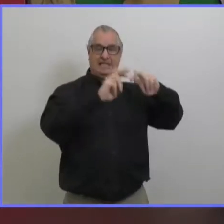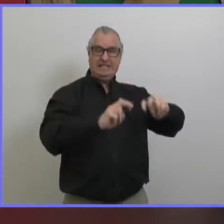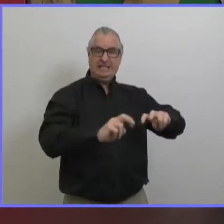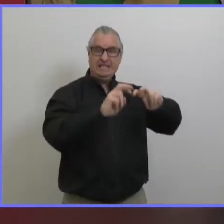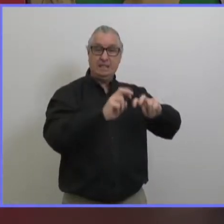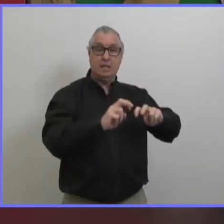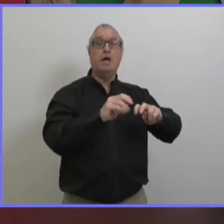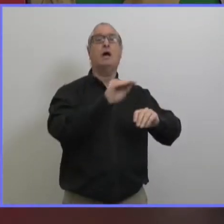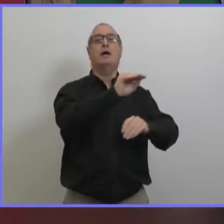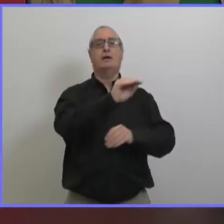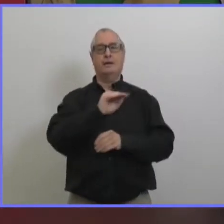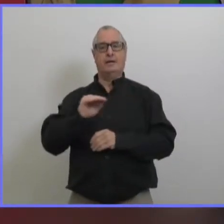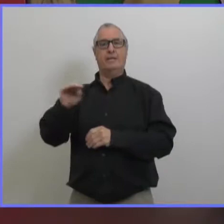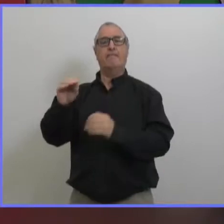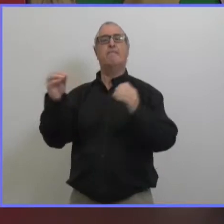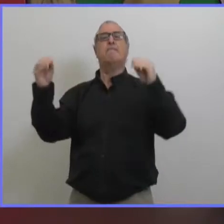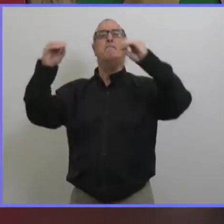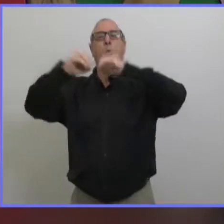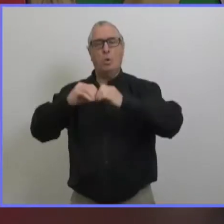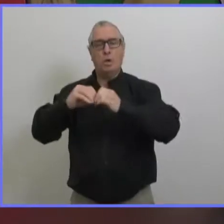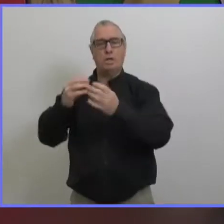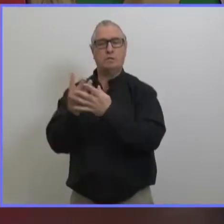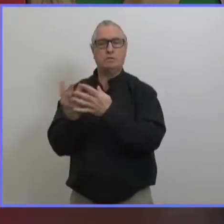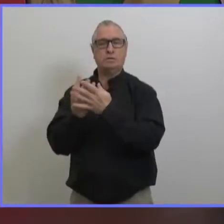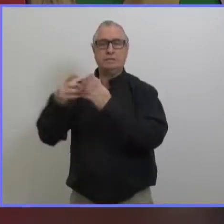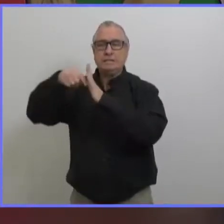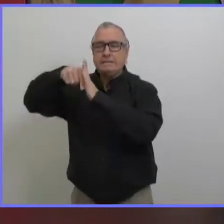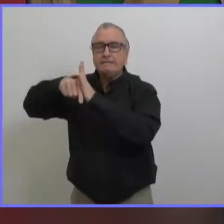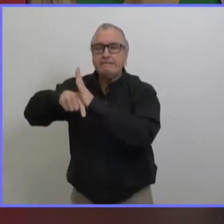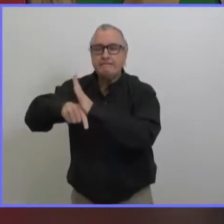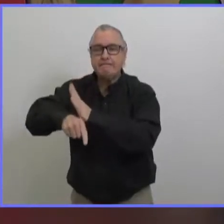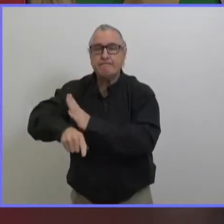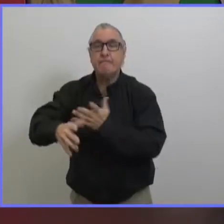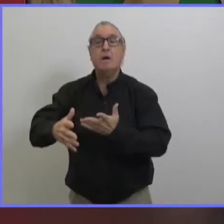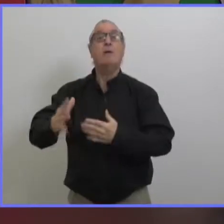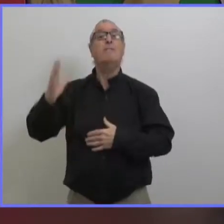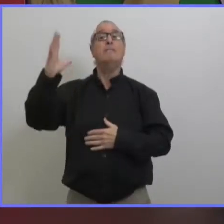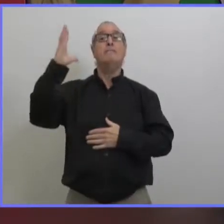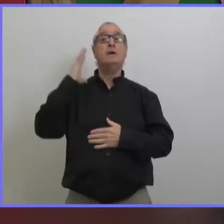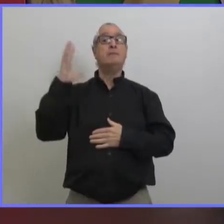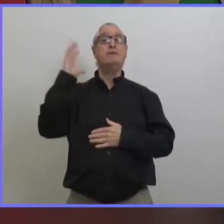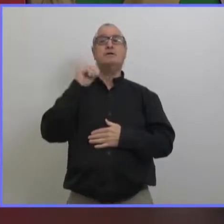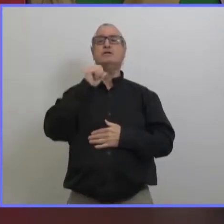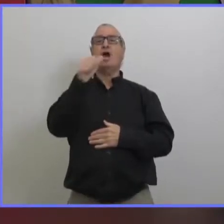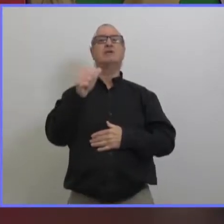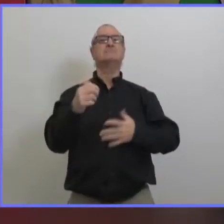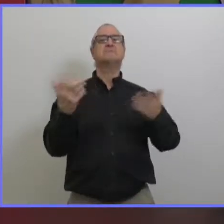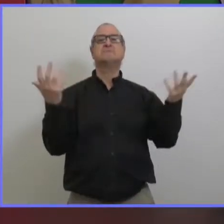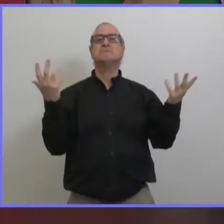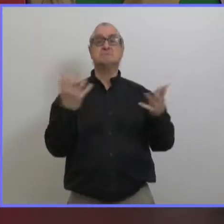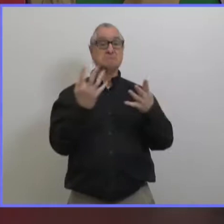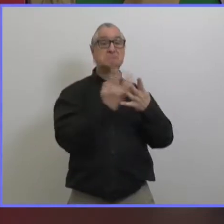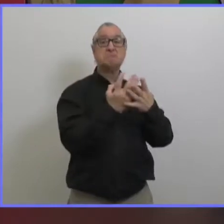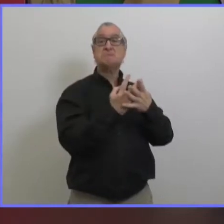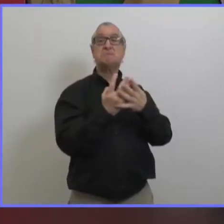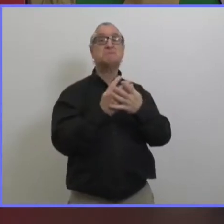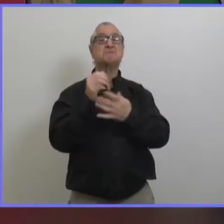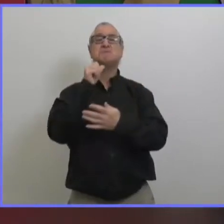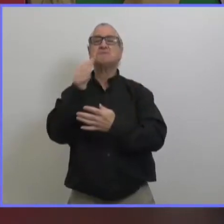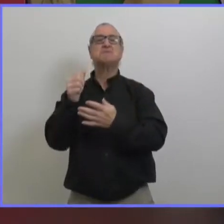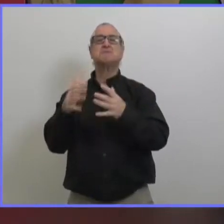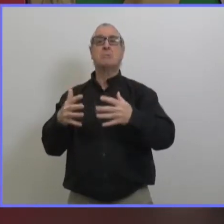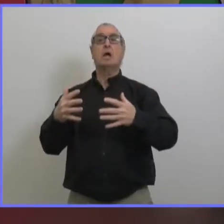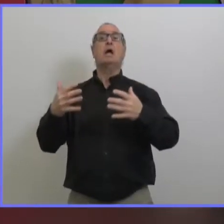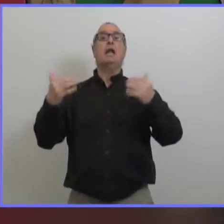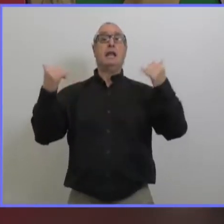dépistage nous avons changé le processus maintenant nous pouvons dépister ces variants préoccupants dès le départ et on peut le faire d'une manière